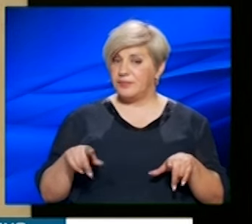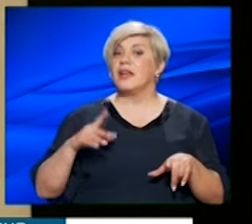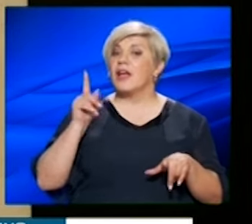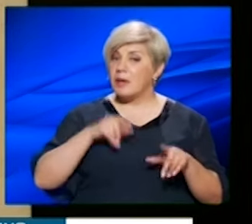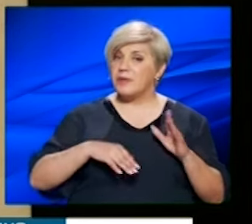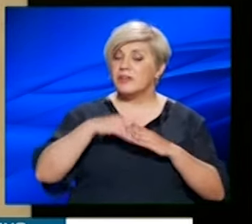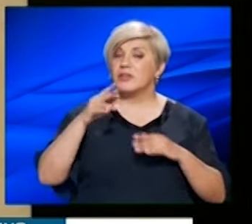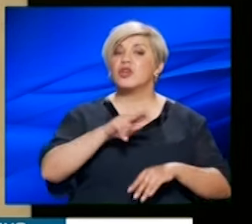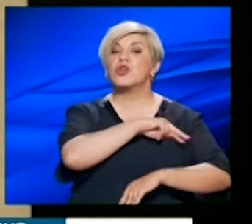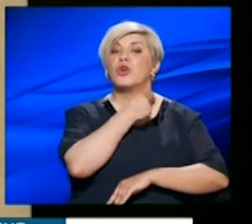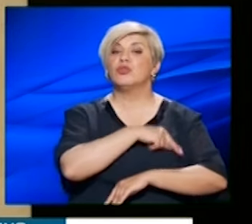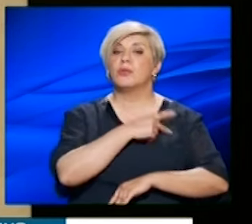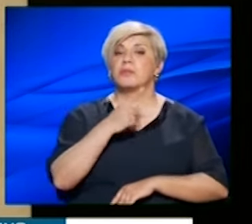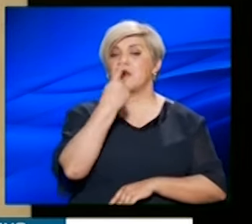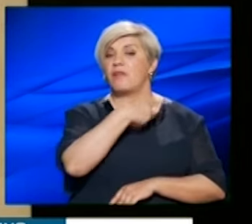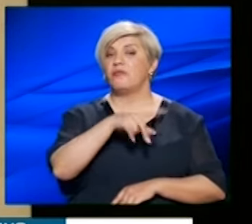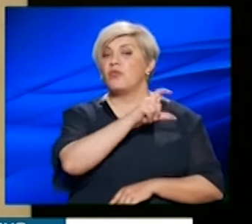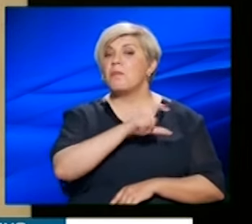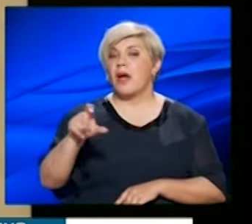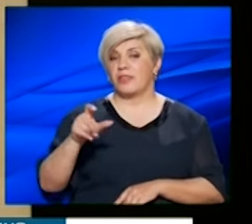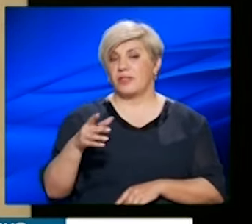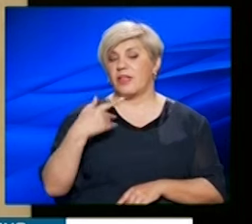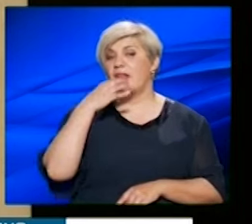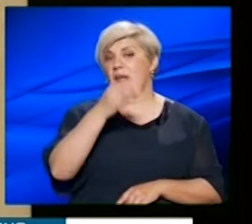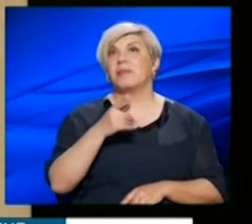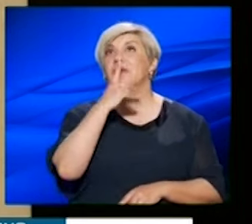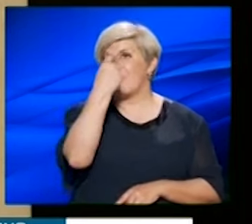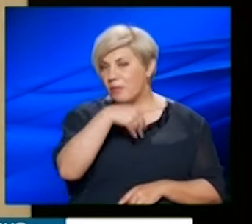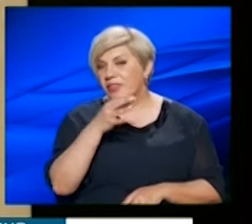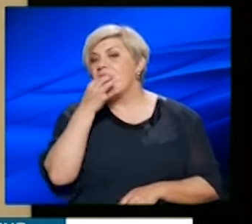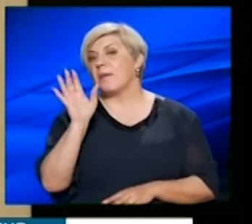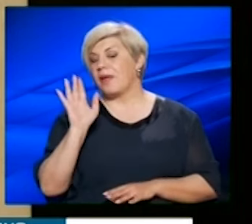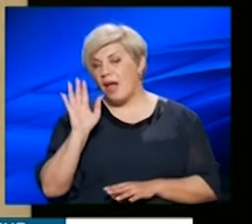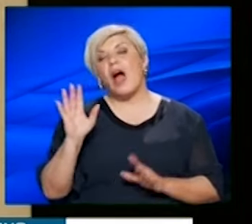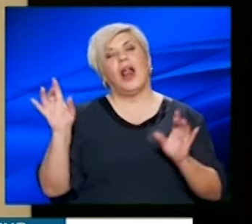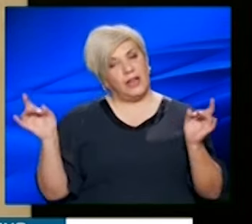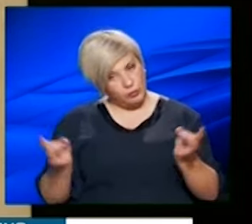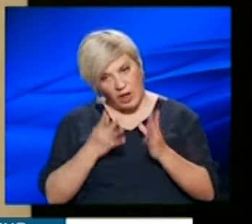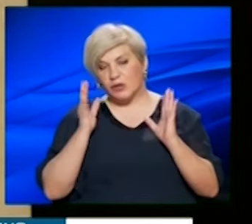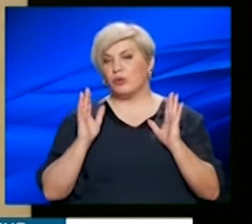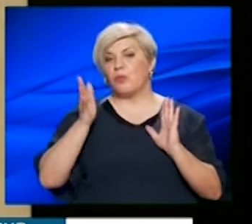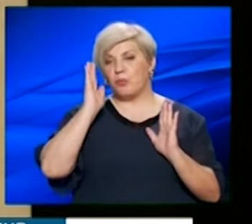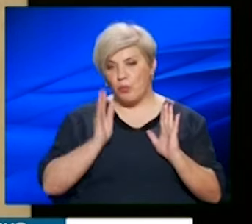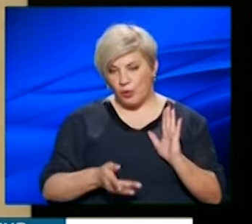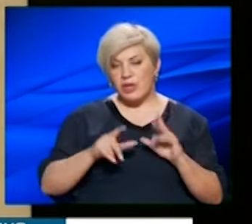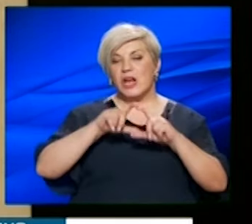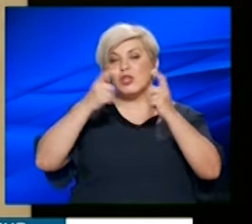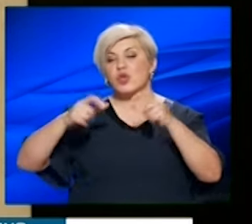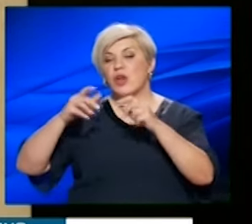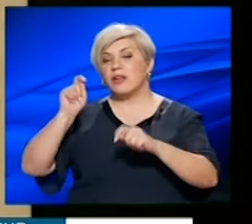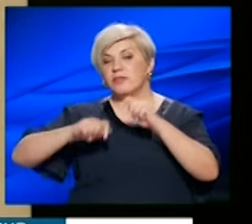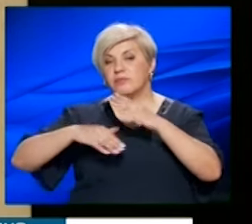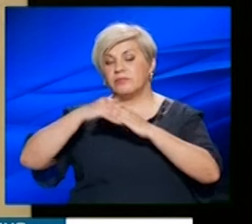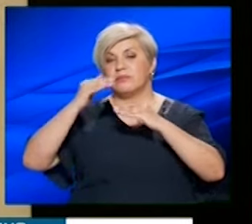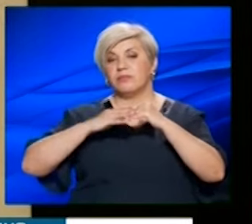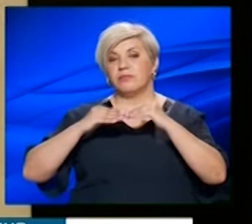κάποιοι χτίσανε νοσοκομεία σε μία βδομάδα. Δεν λέμε τώρα να γίνει σε μία βδομάδα, αλλά μπορούν να γίνουν σχολεία. Ναι,